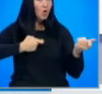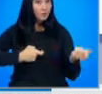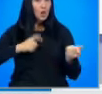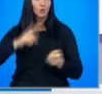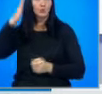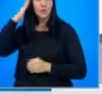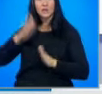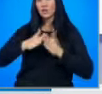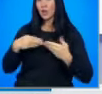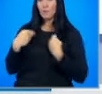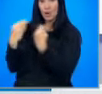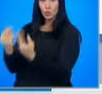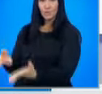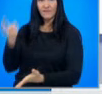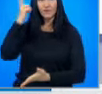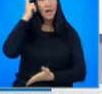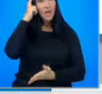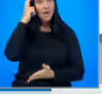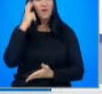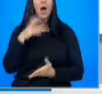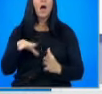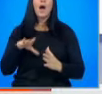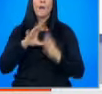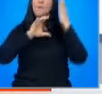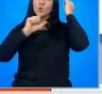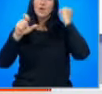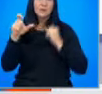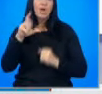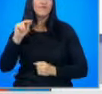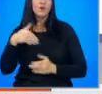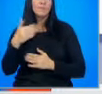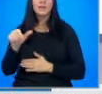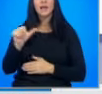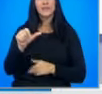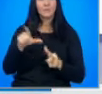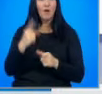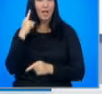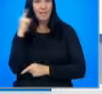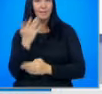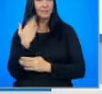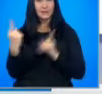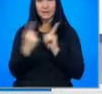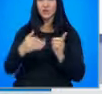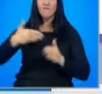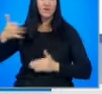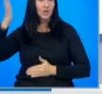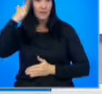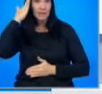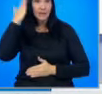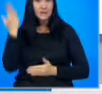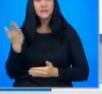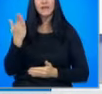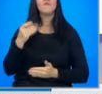страните членки предоставят на Киев. Посланник Смит говори пред Александър Марков да е преди срещата на външните министри на пакта в